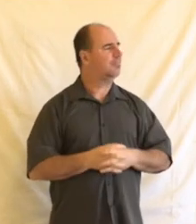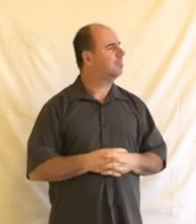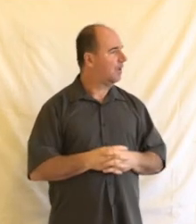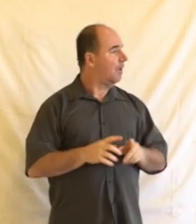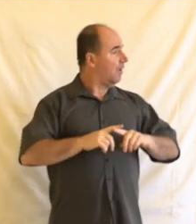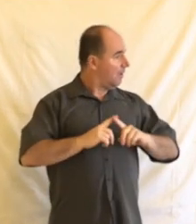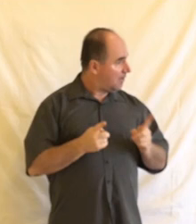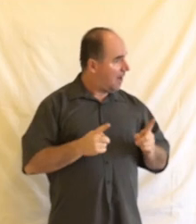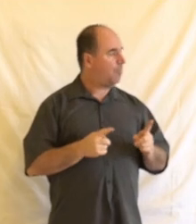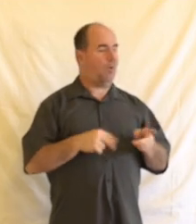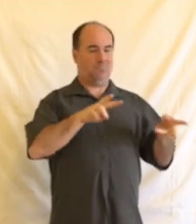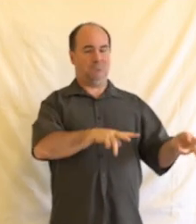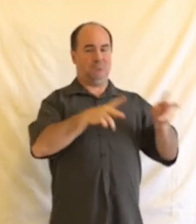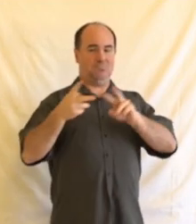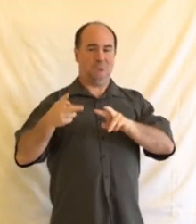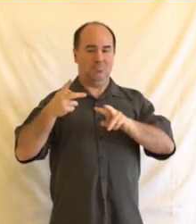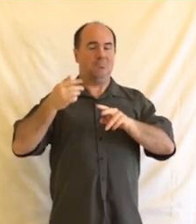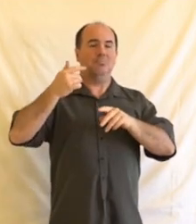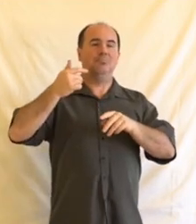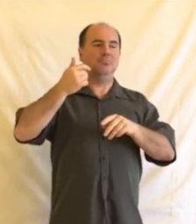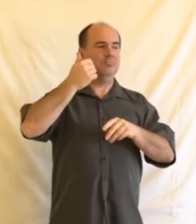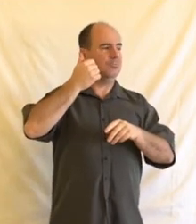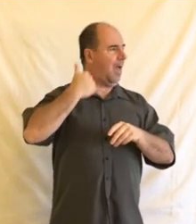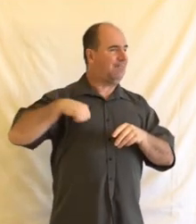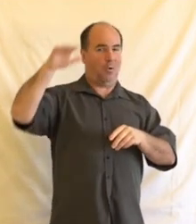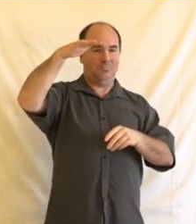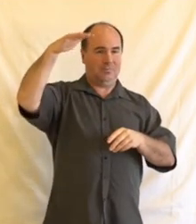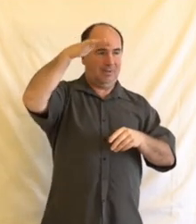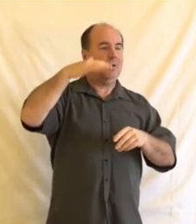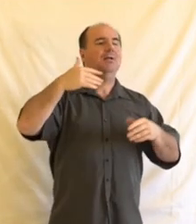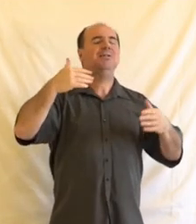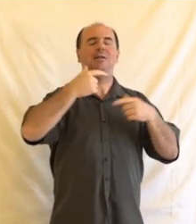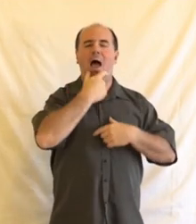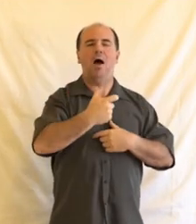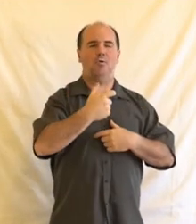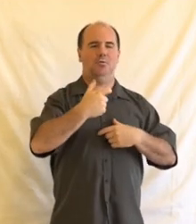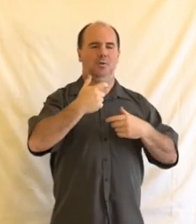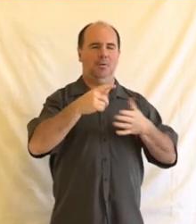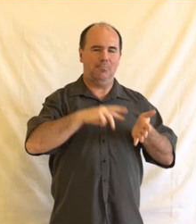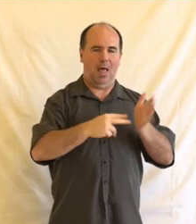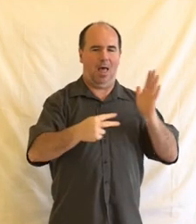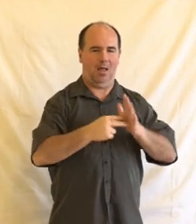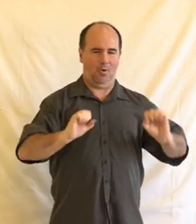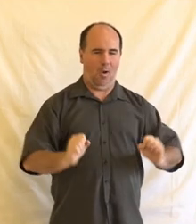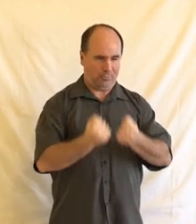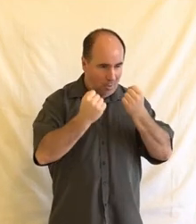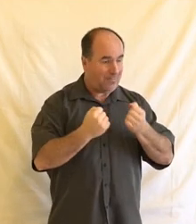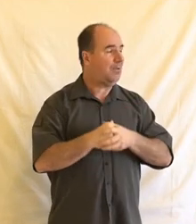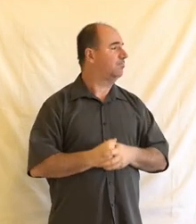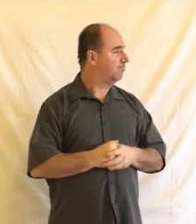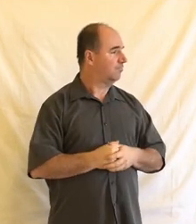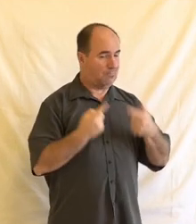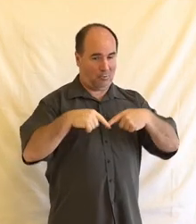přetlumočené do českého kontextu jako národní plán obnovy. Také se výbor vyjadřoval